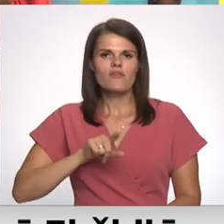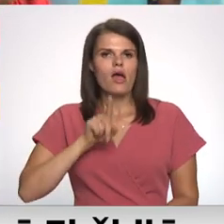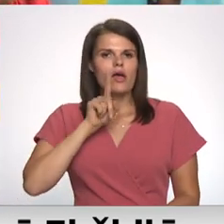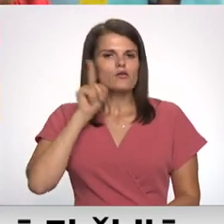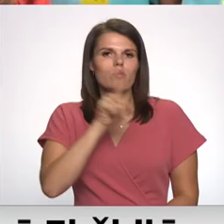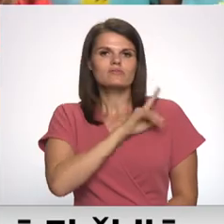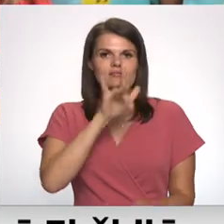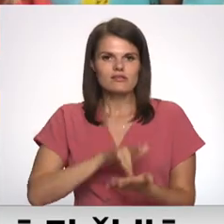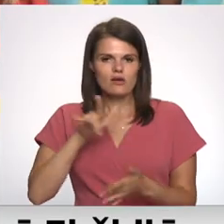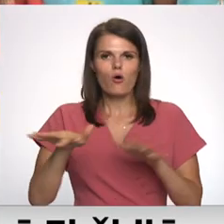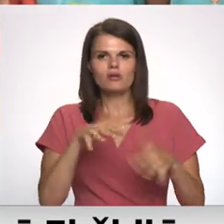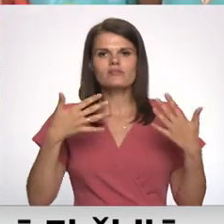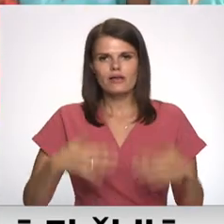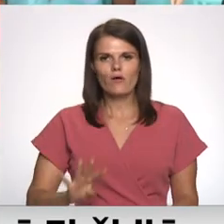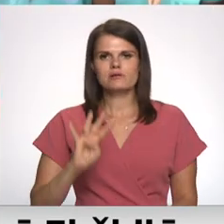reizi. Dāca Silņa, Edgars Sparāns, Vidzemes televīzi.